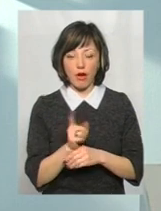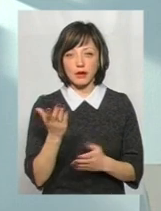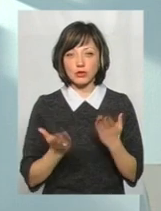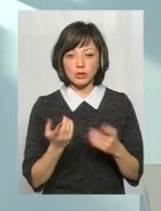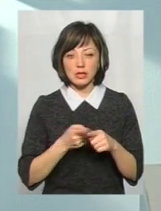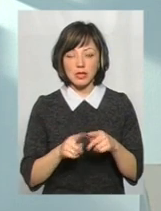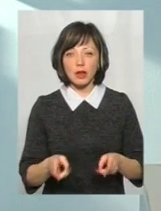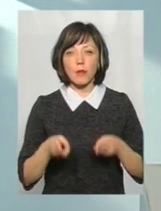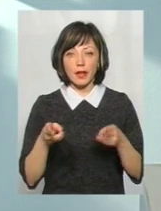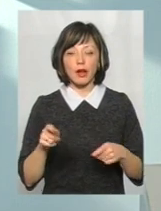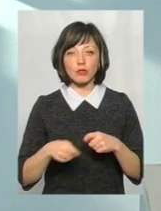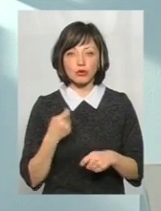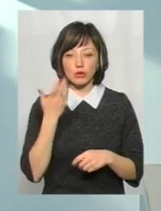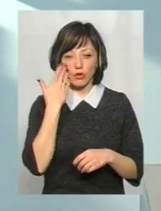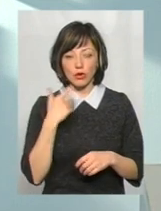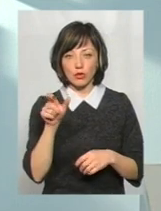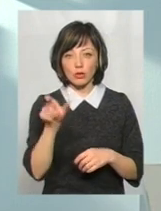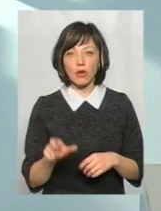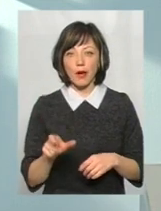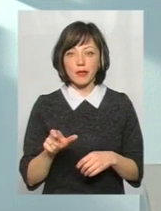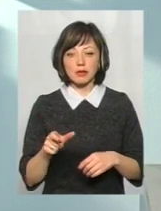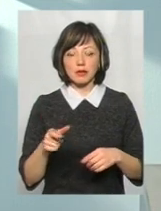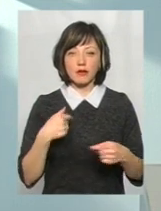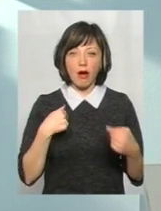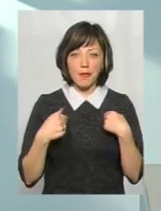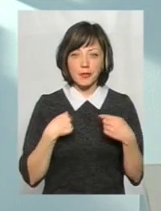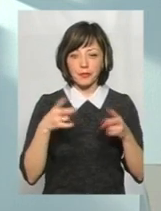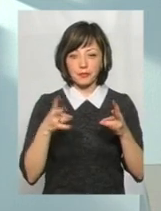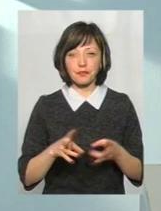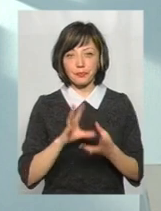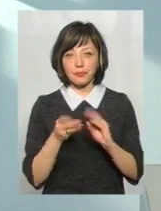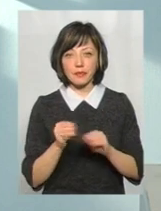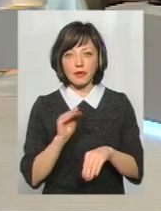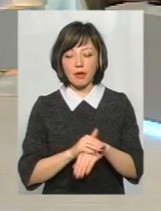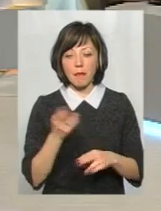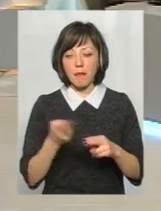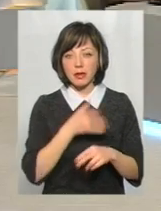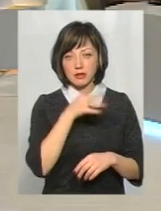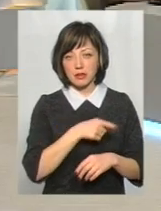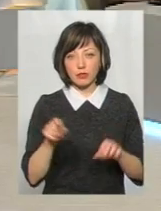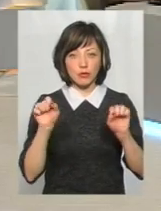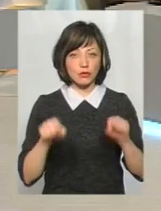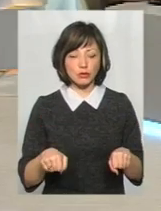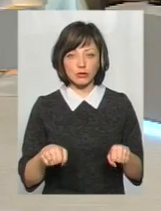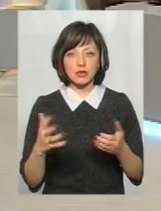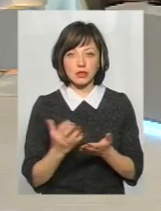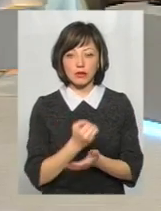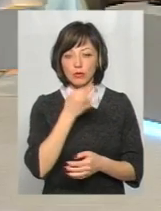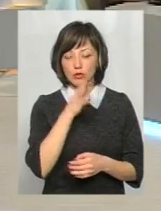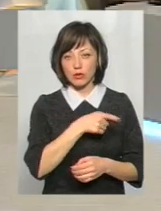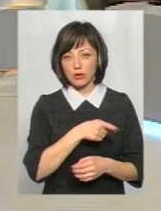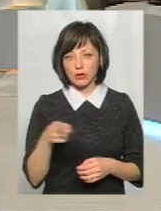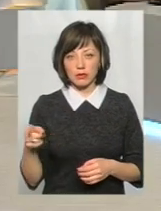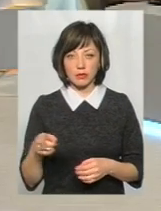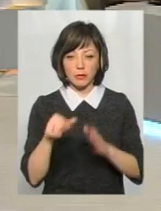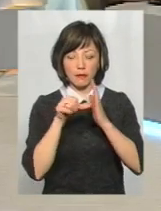Якщо це кримінальне правопорушення, коли там особа зазнала якихось травм, то там взагалі воно фактично безстрокове, і ми можемо його знайти протягом